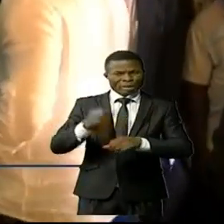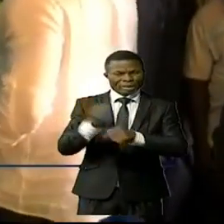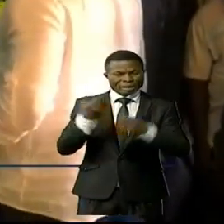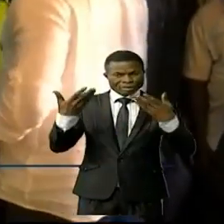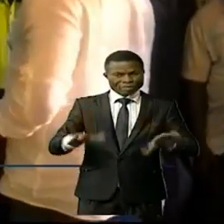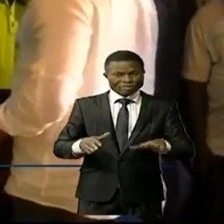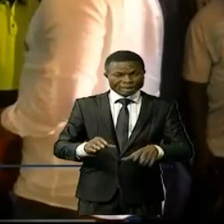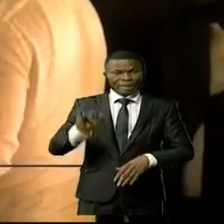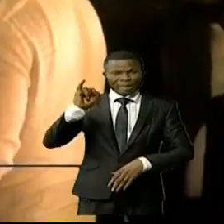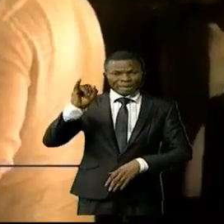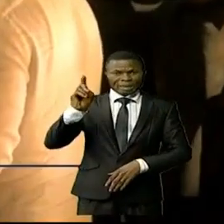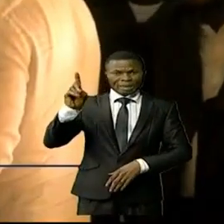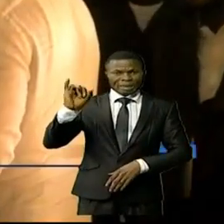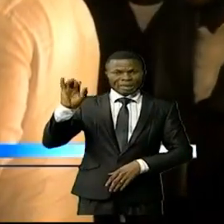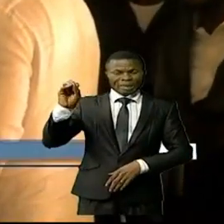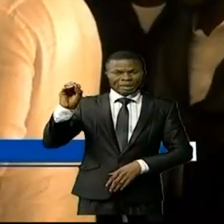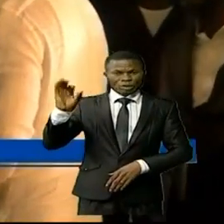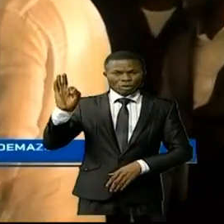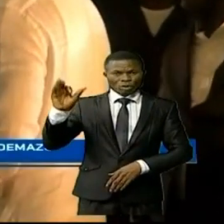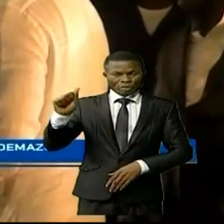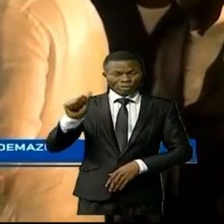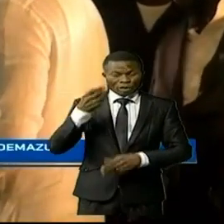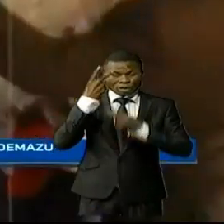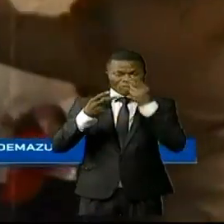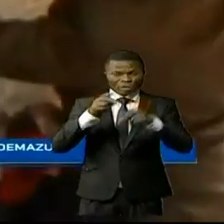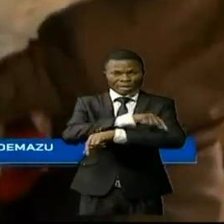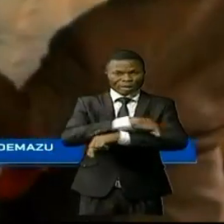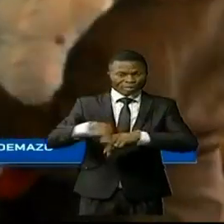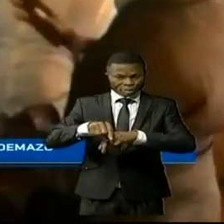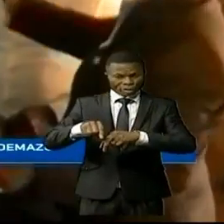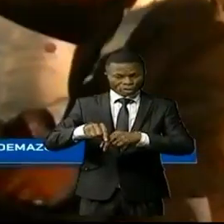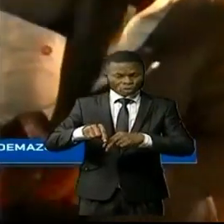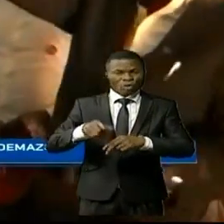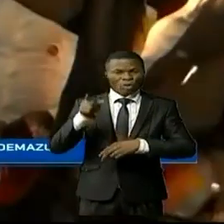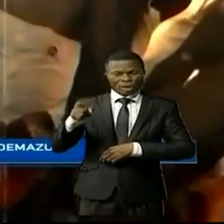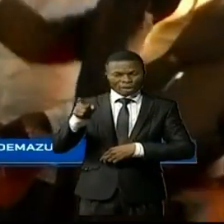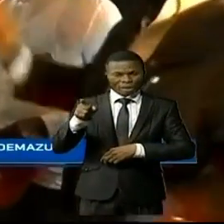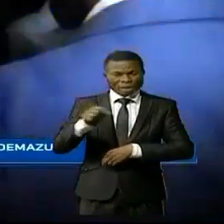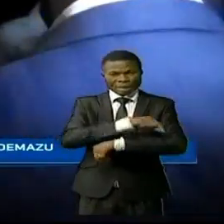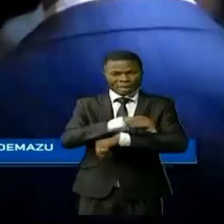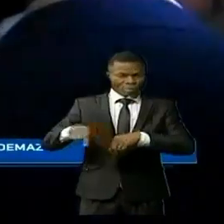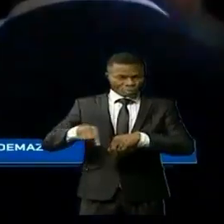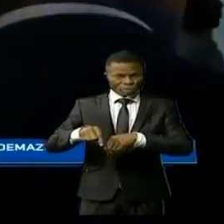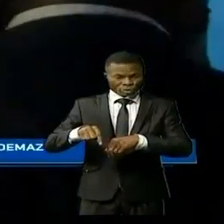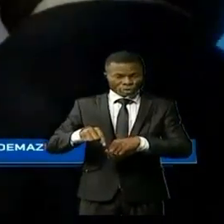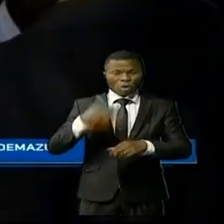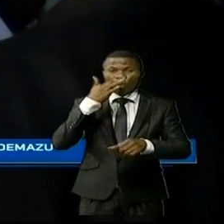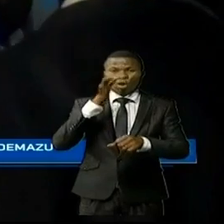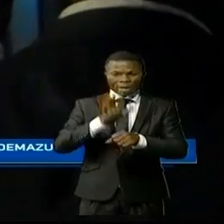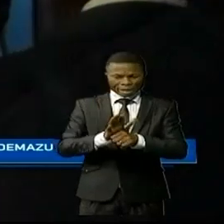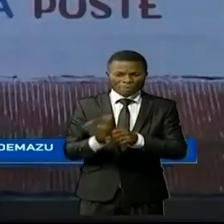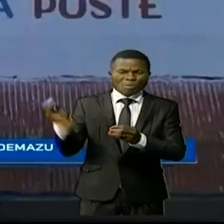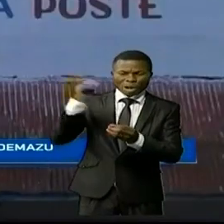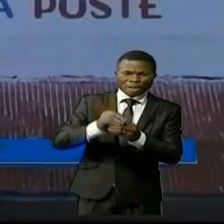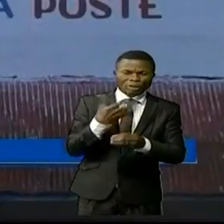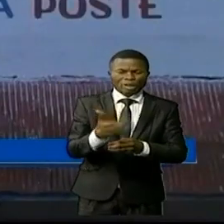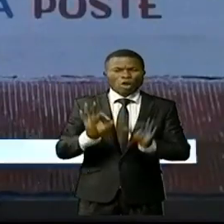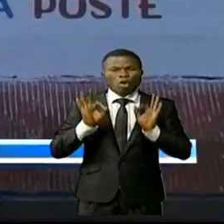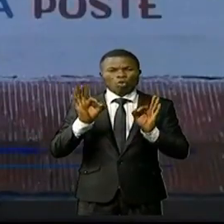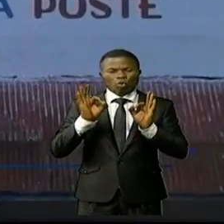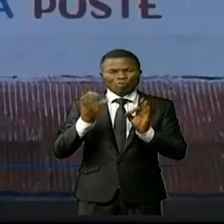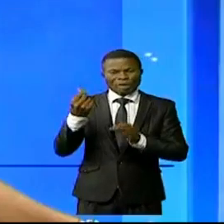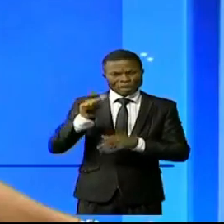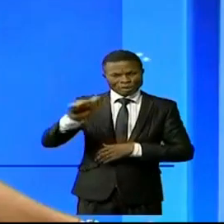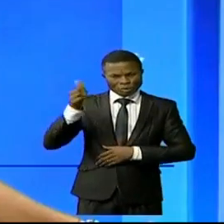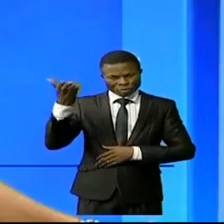Idiophage par la visite du bureau de la poste de ce territoire, un bureau qui l'a promis de moderniser de fonds en